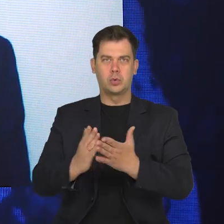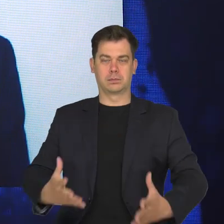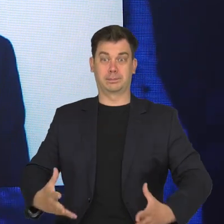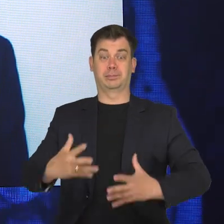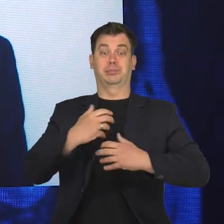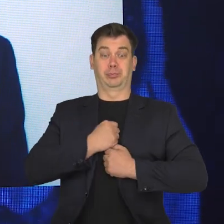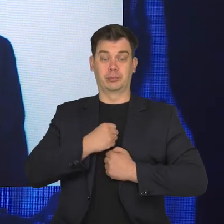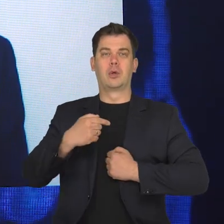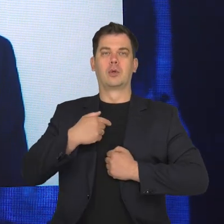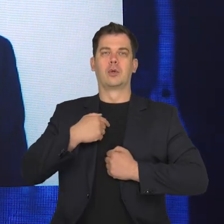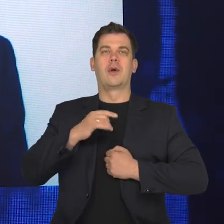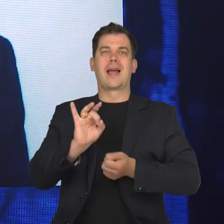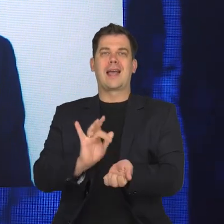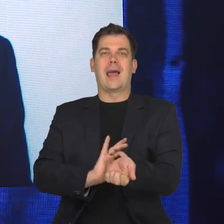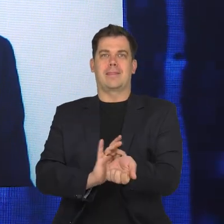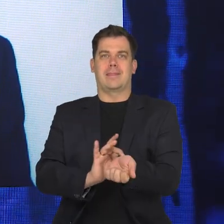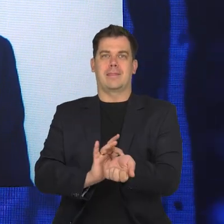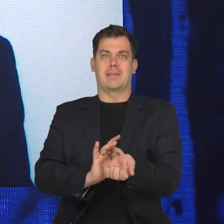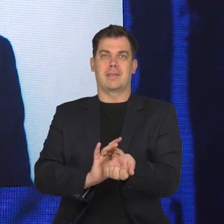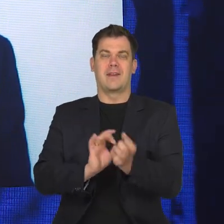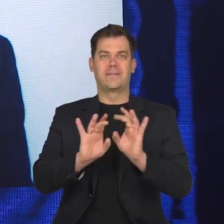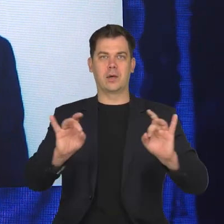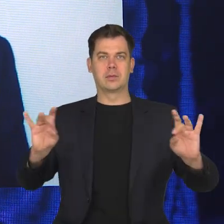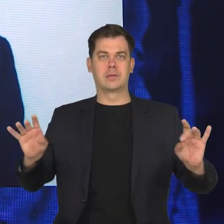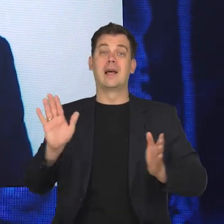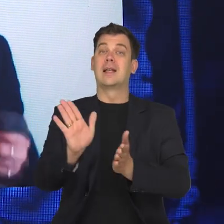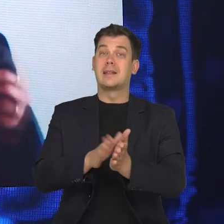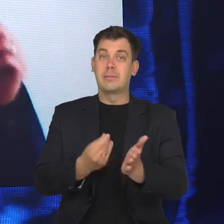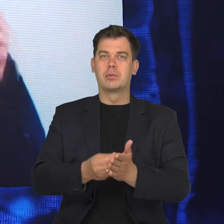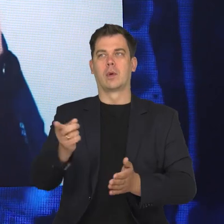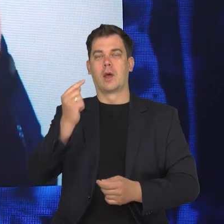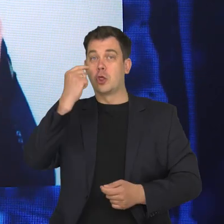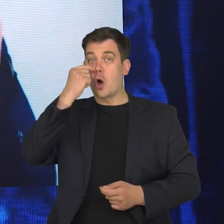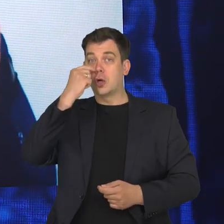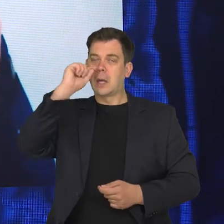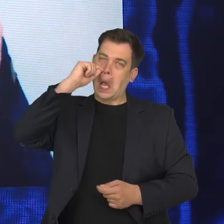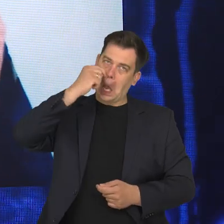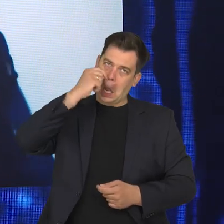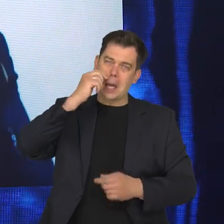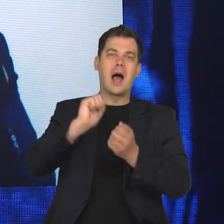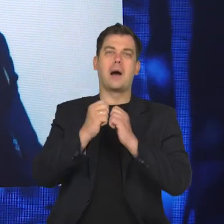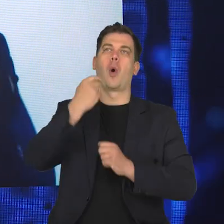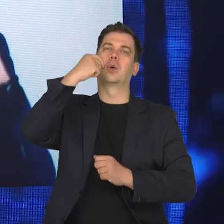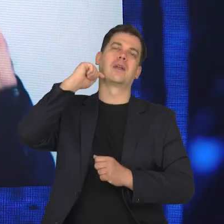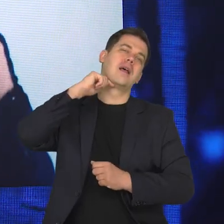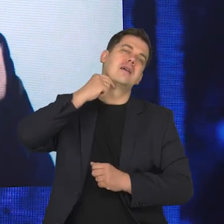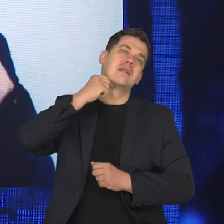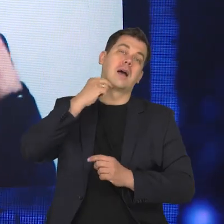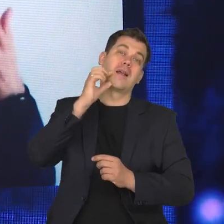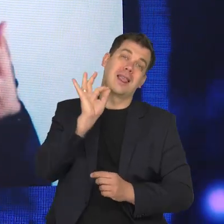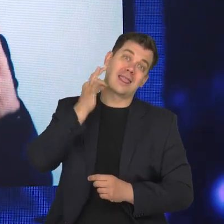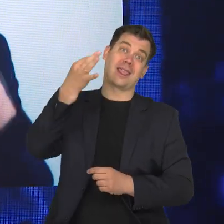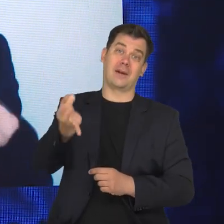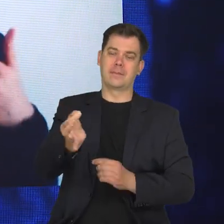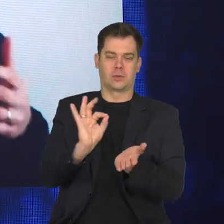wykrywają bezpośrednio materiał genetyczny wirusa. To jest wtedy, kiedy ktoś pobiera z nosa pałeczką albo z ust kawałek